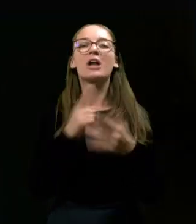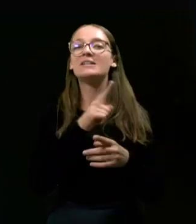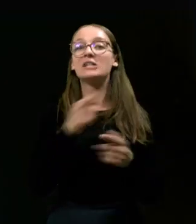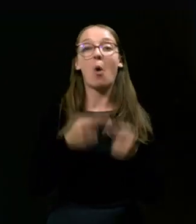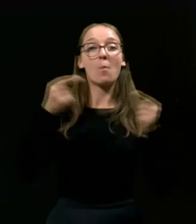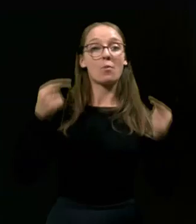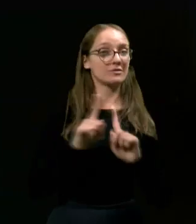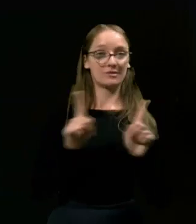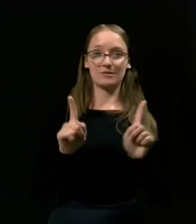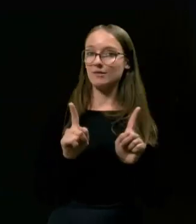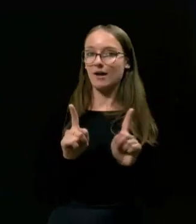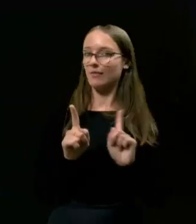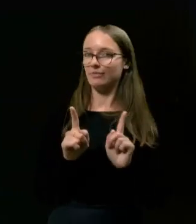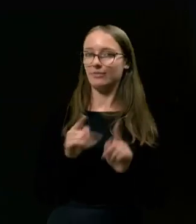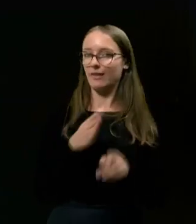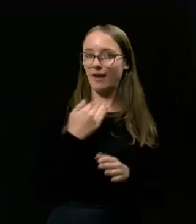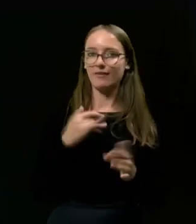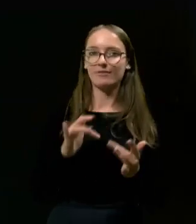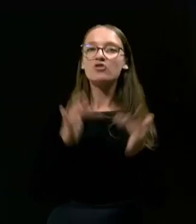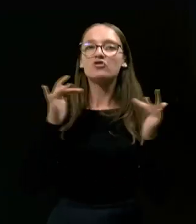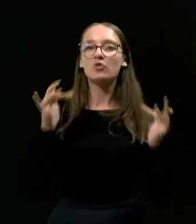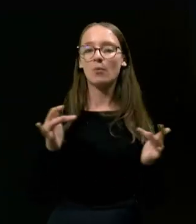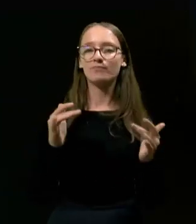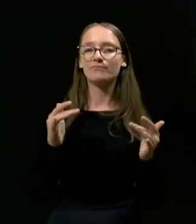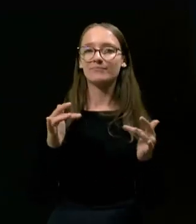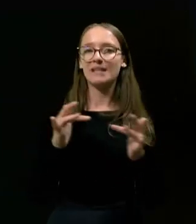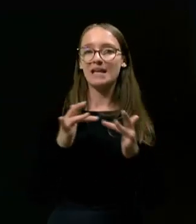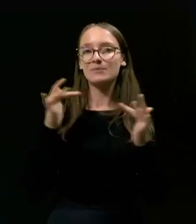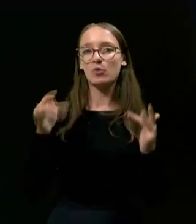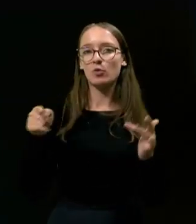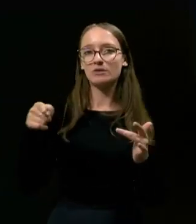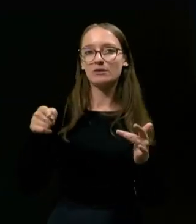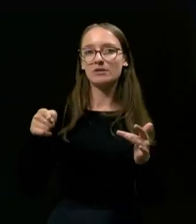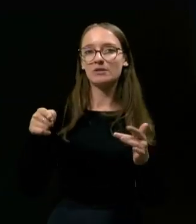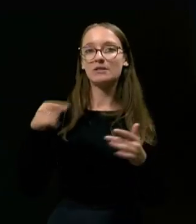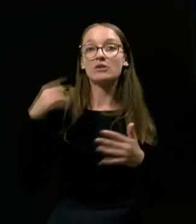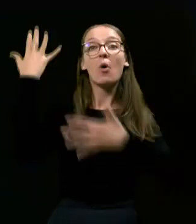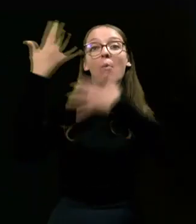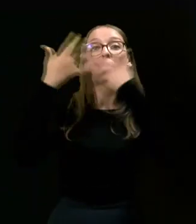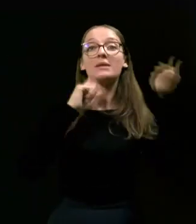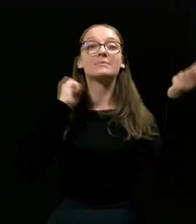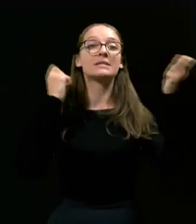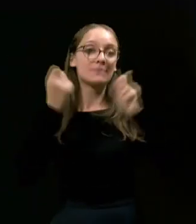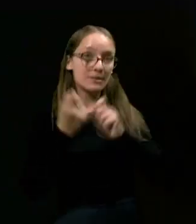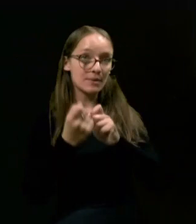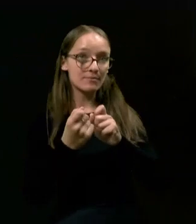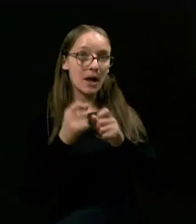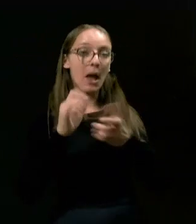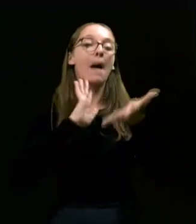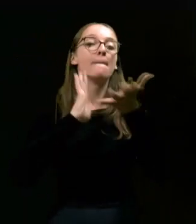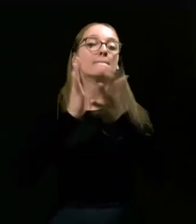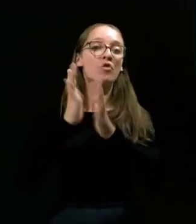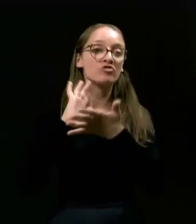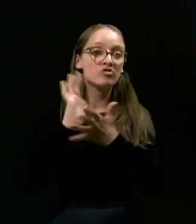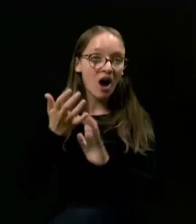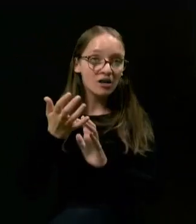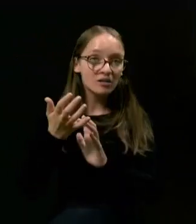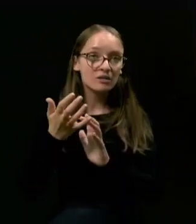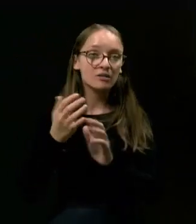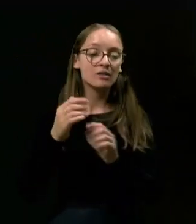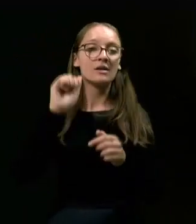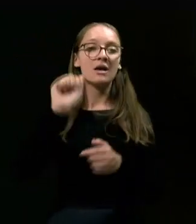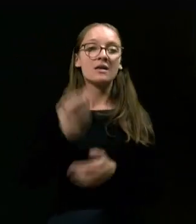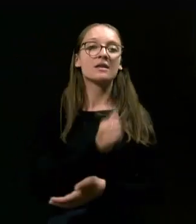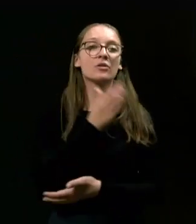opozicija. Naš nasprotnik je so podnemne spremembe in požari. In